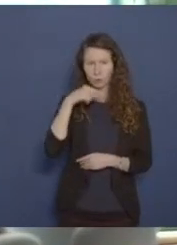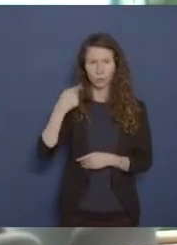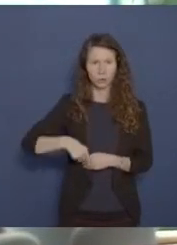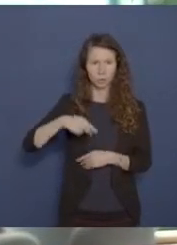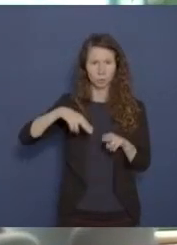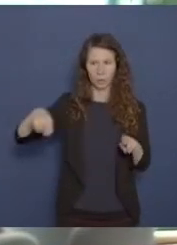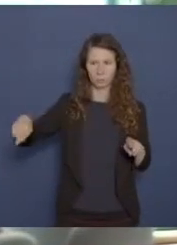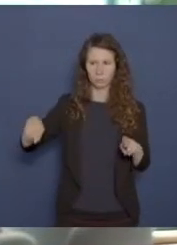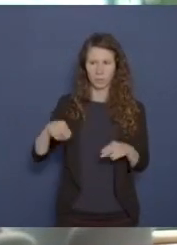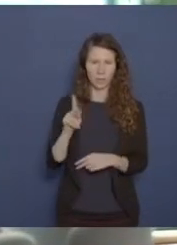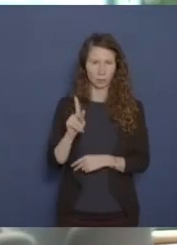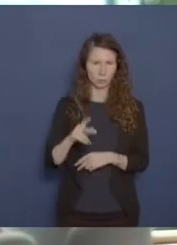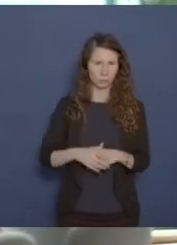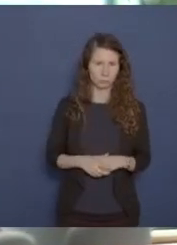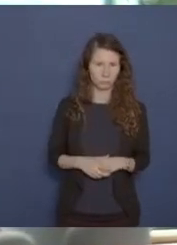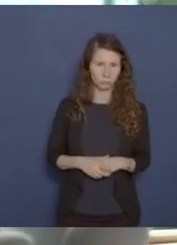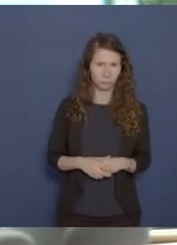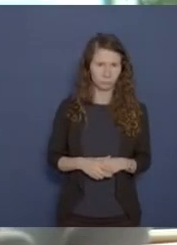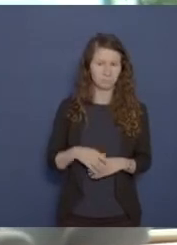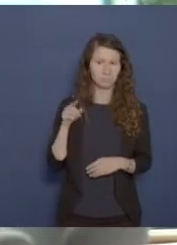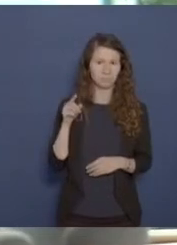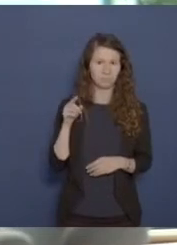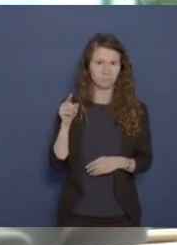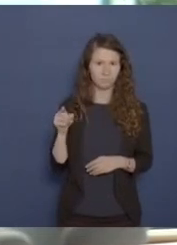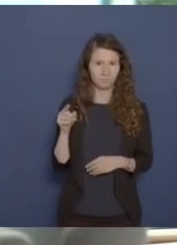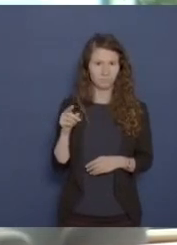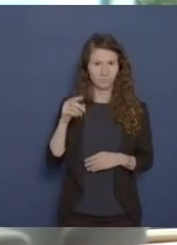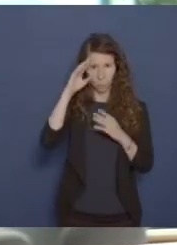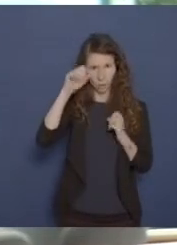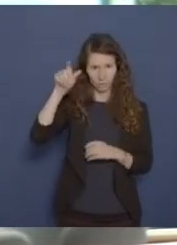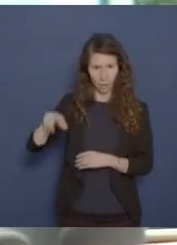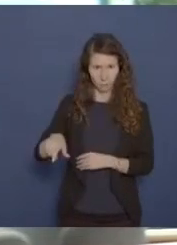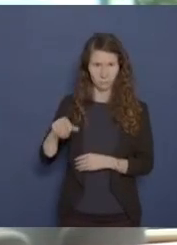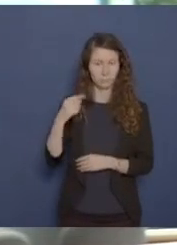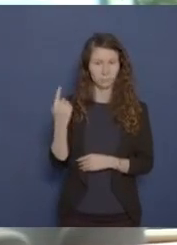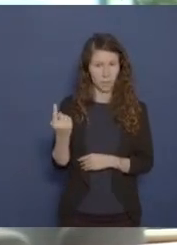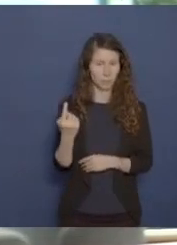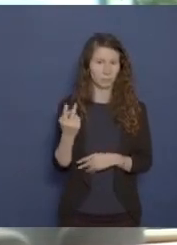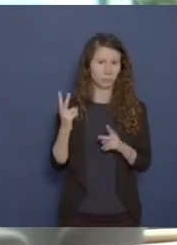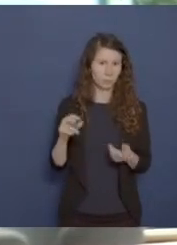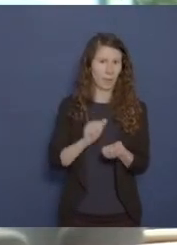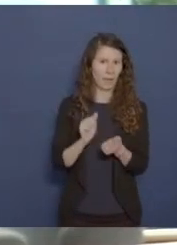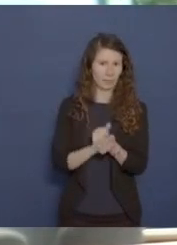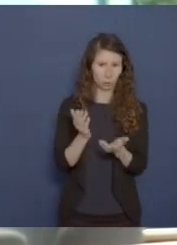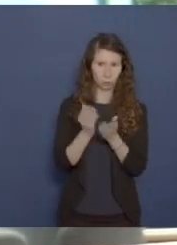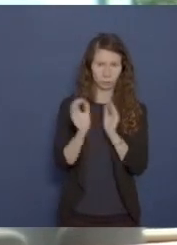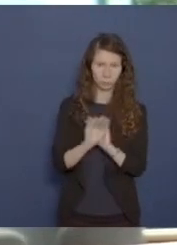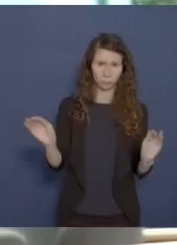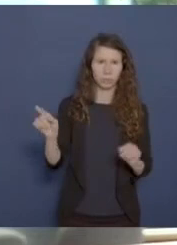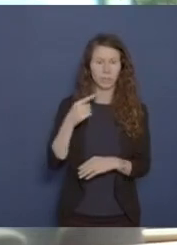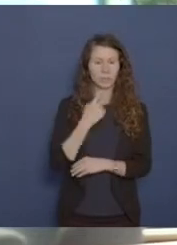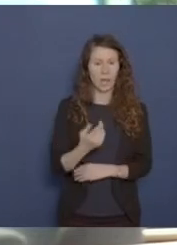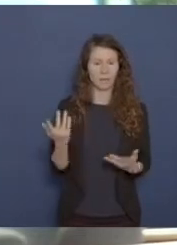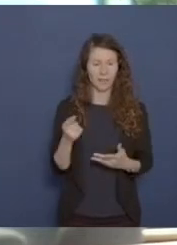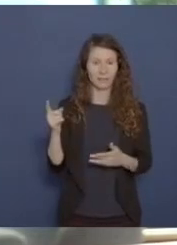Der ukrainische Botschafter Mjelnik hat sich in einem Pressebericht geäußert und hat angekündigt,